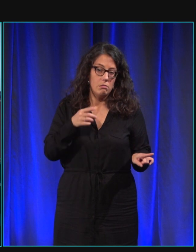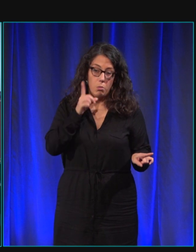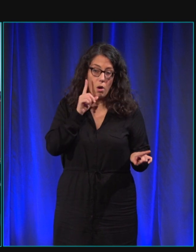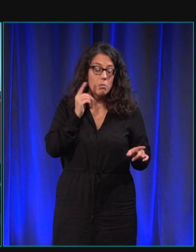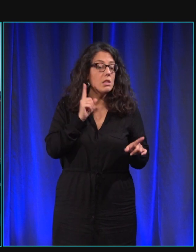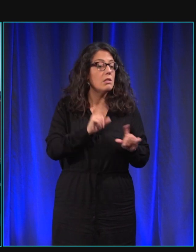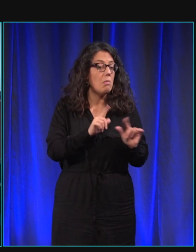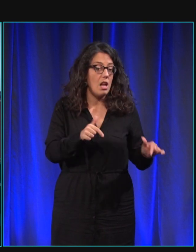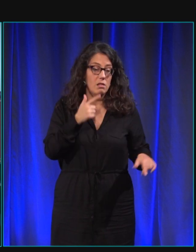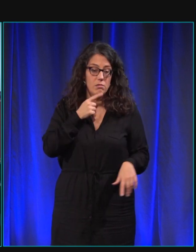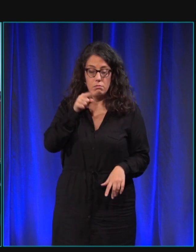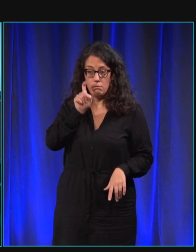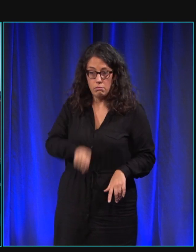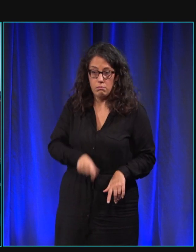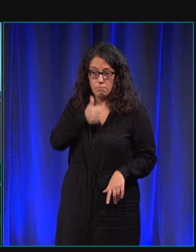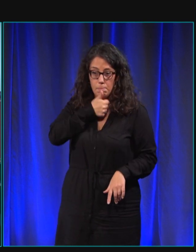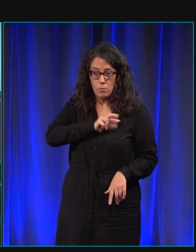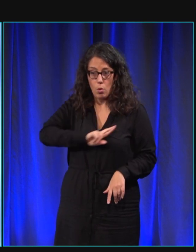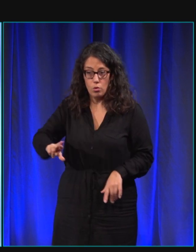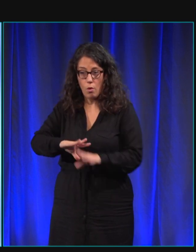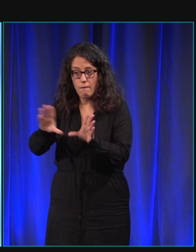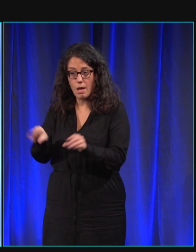retourner en milieu familial comme on me l'a conseillé